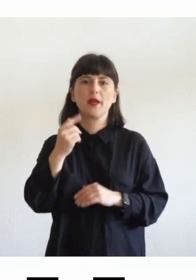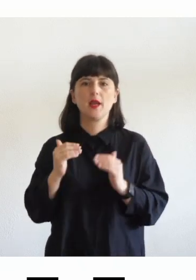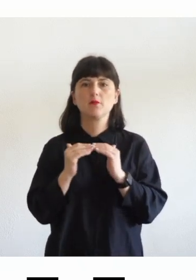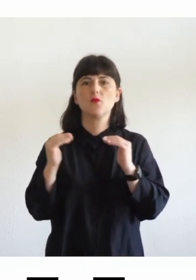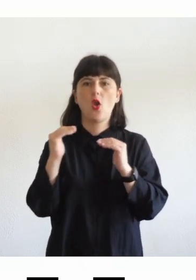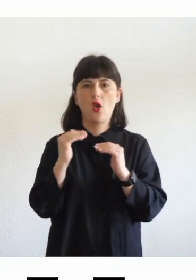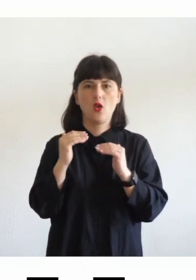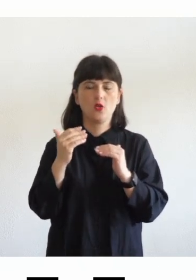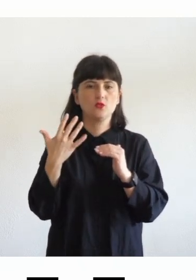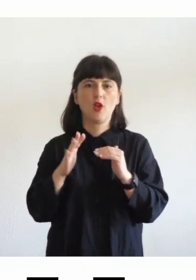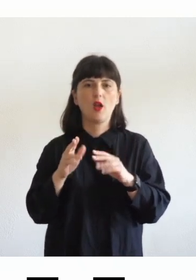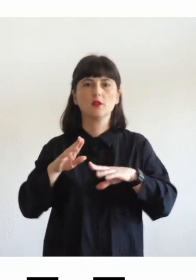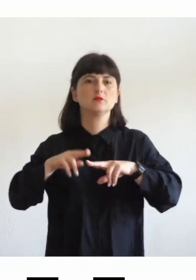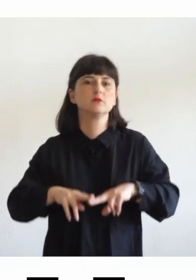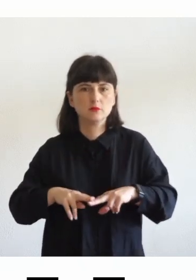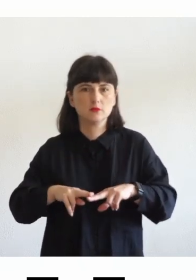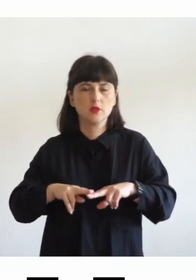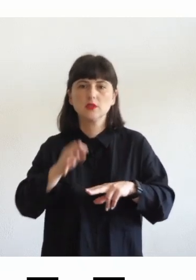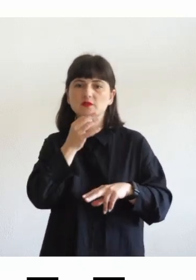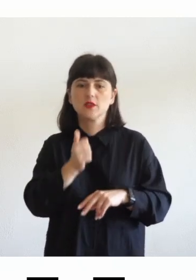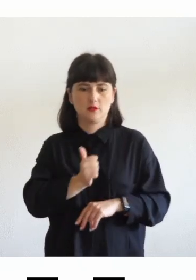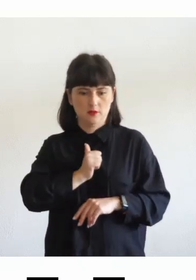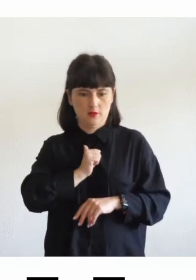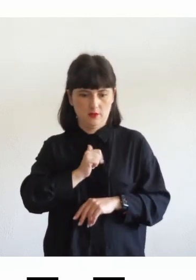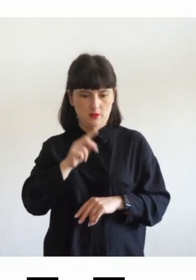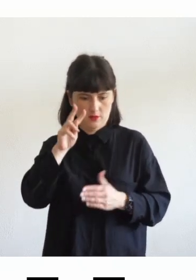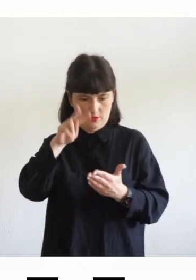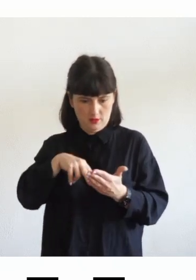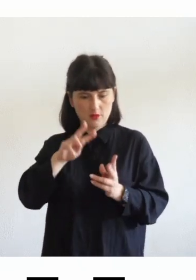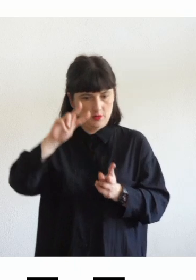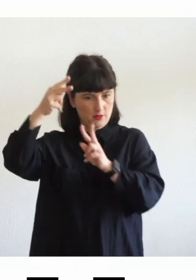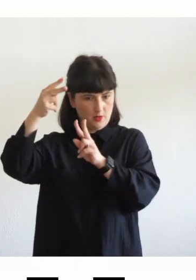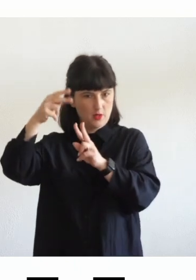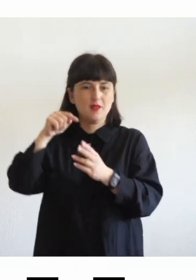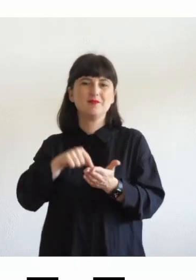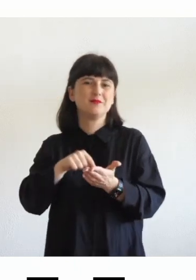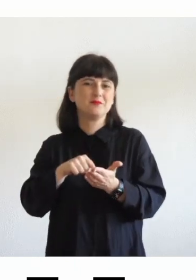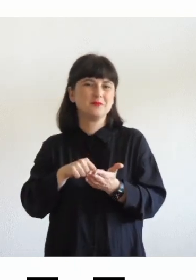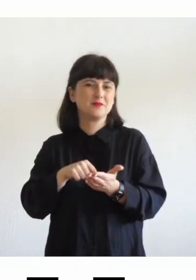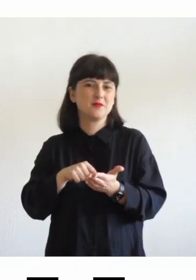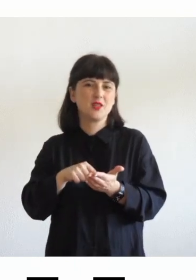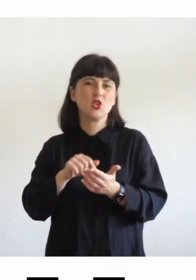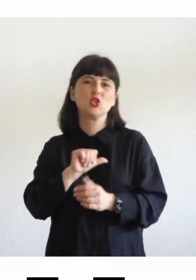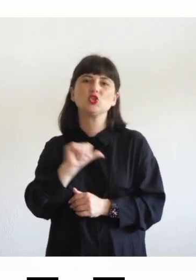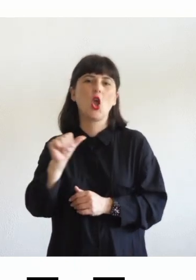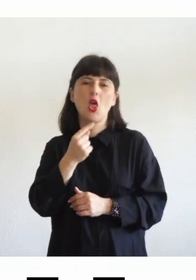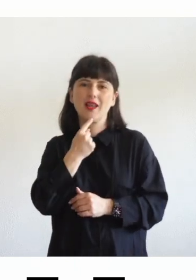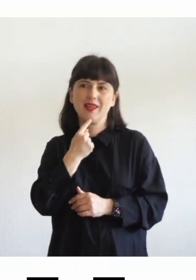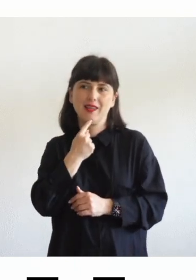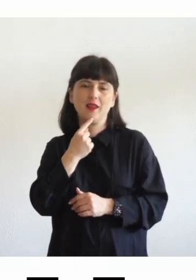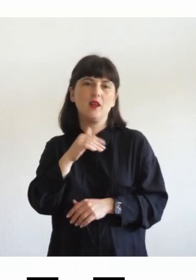in modo autonomo alla decodifica del testo questo vale per una tipologia abbastanza eterogenea di